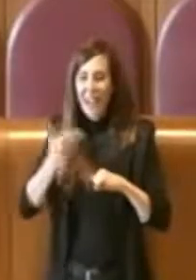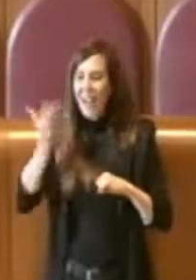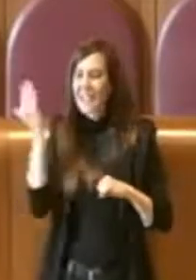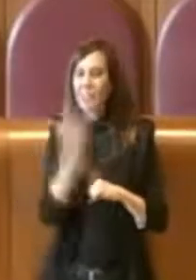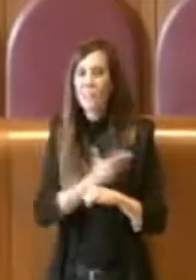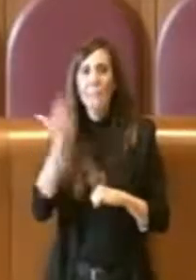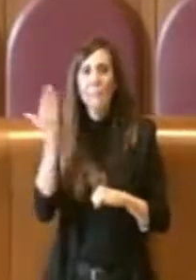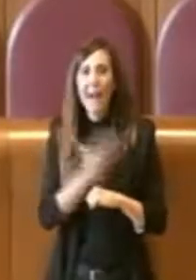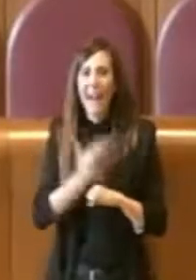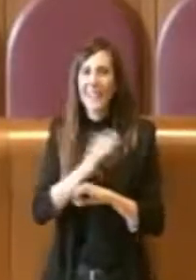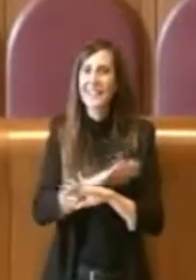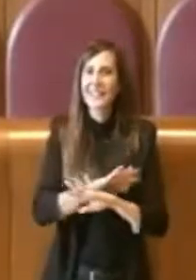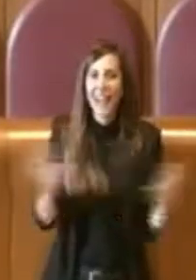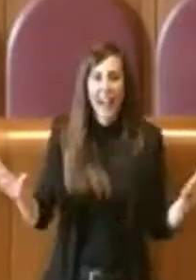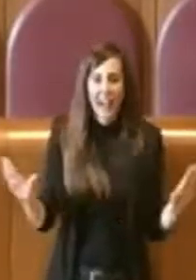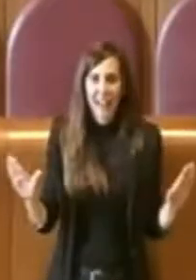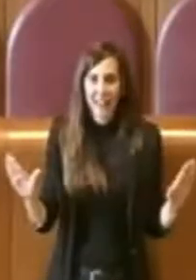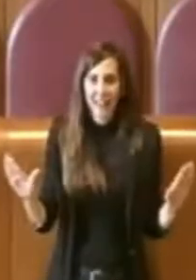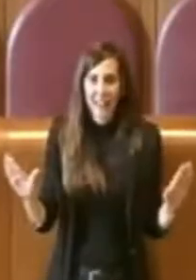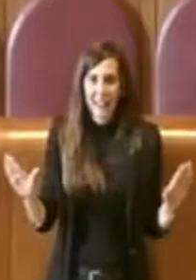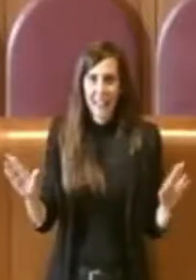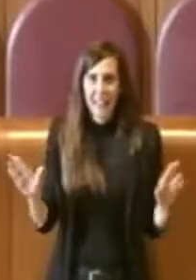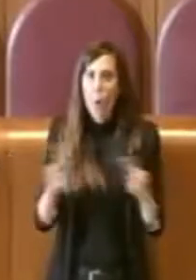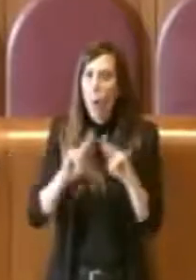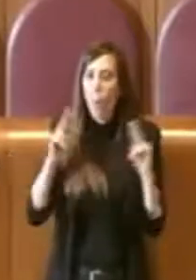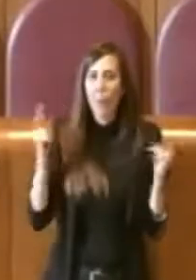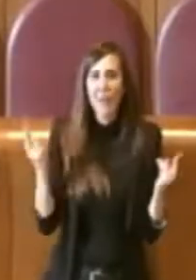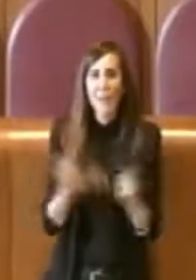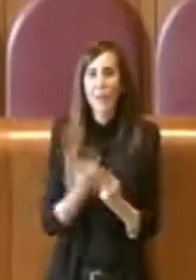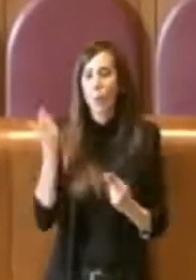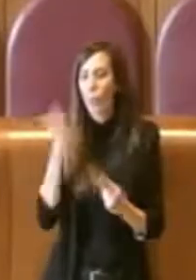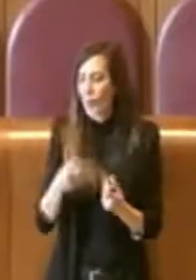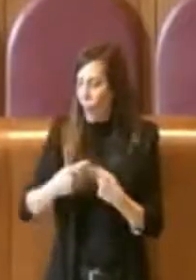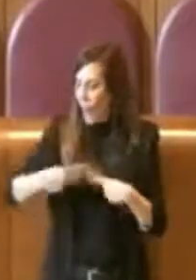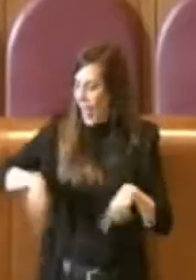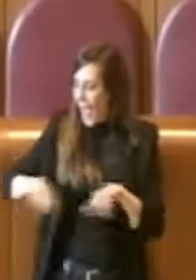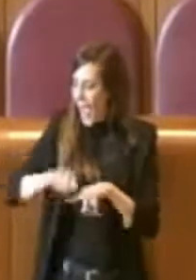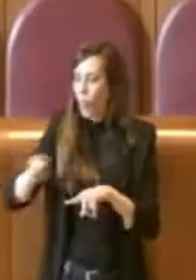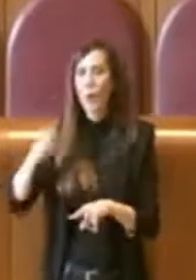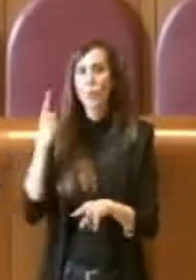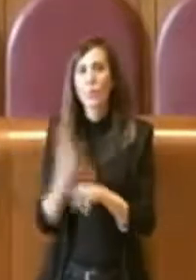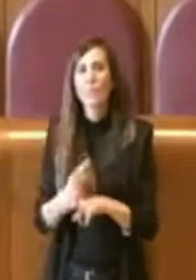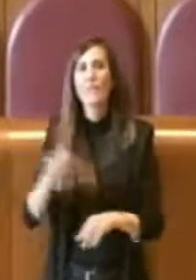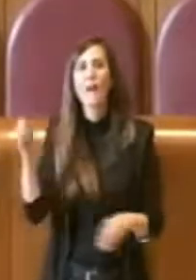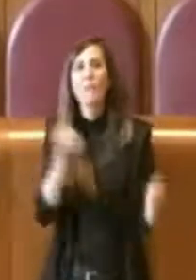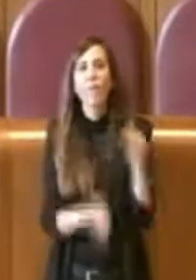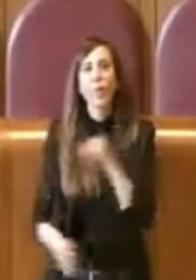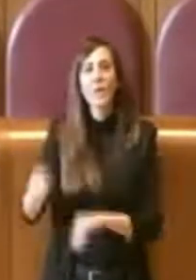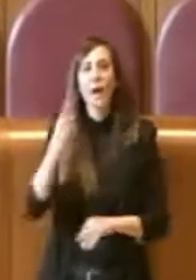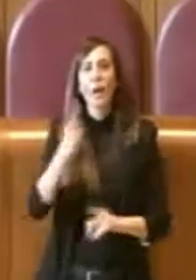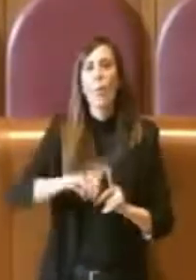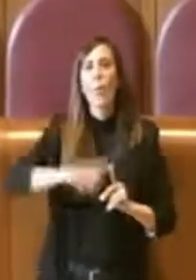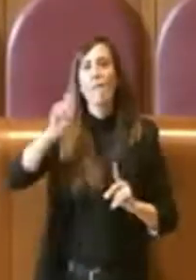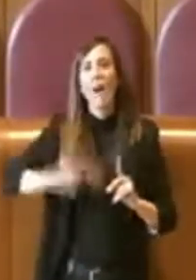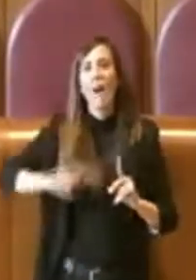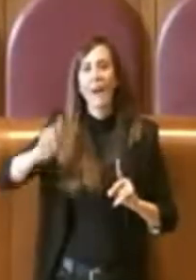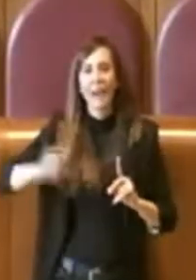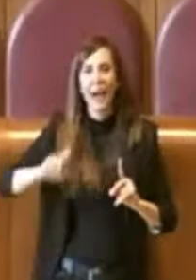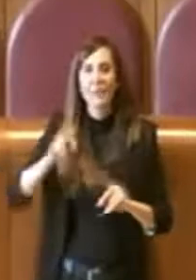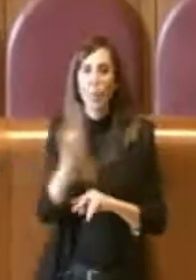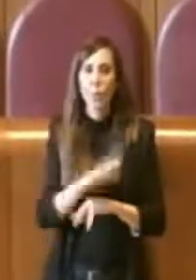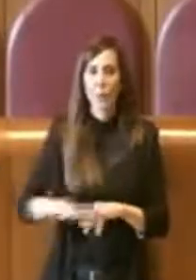sbagliata fermamente, perché doveva votare quest'aula una variante urbanistica e non è stato fatto.